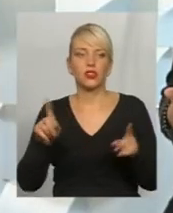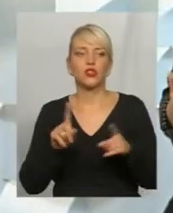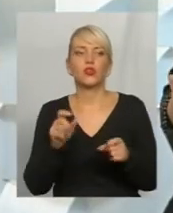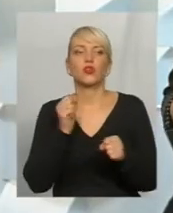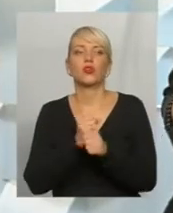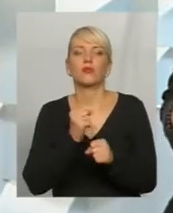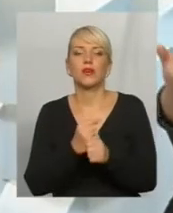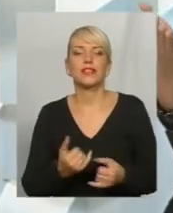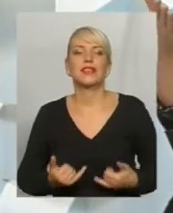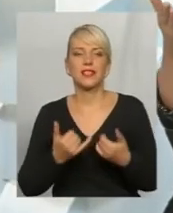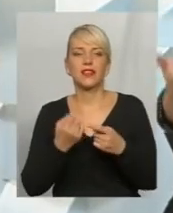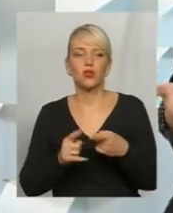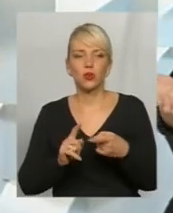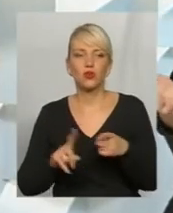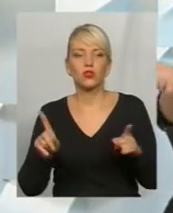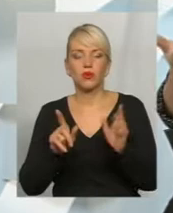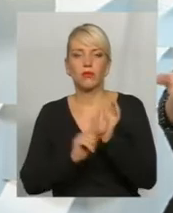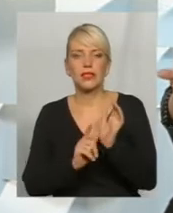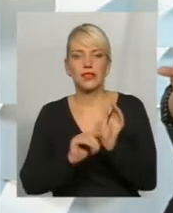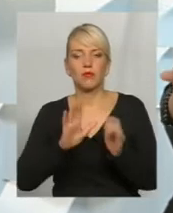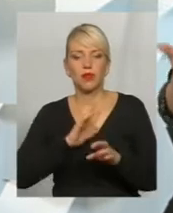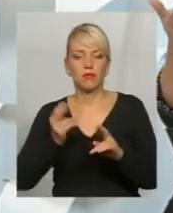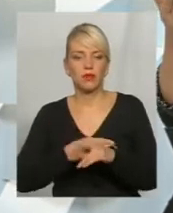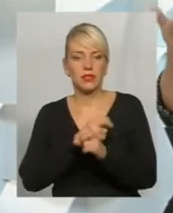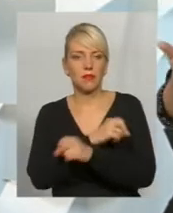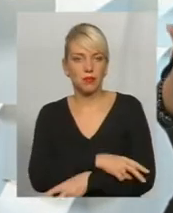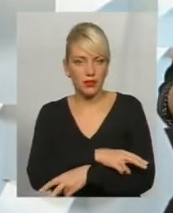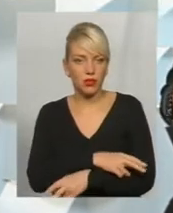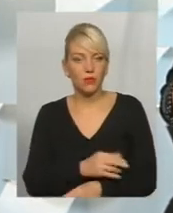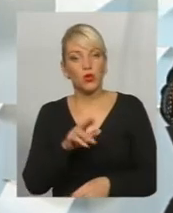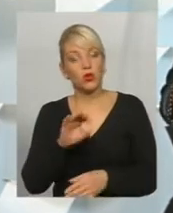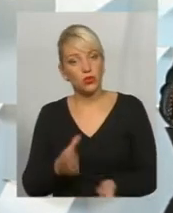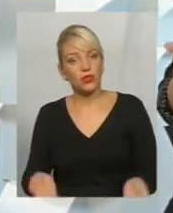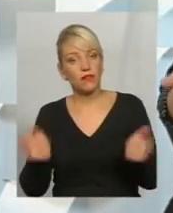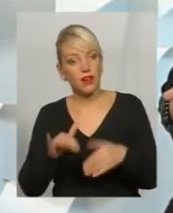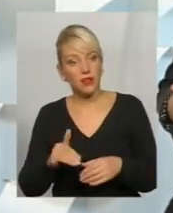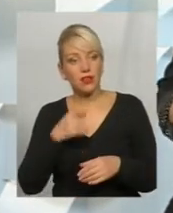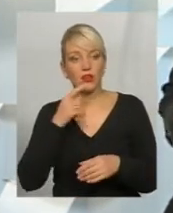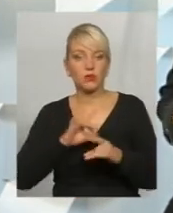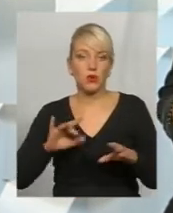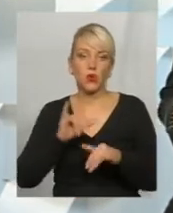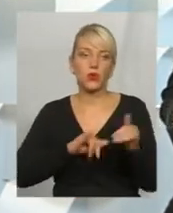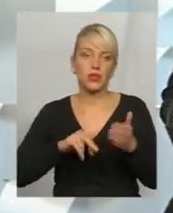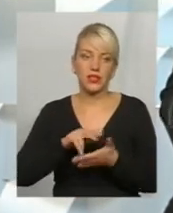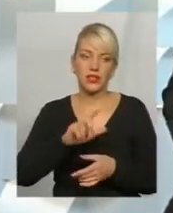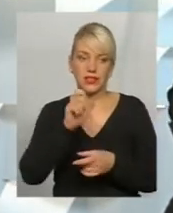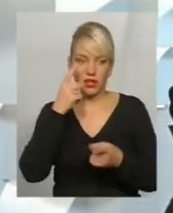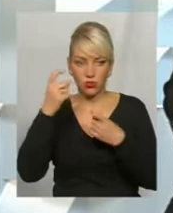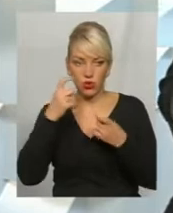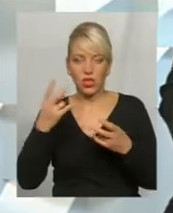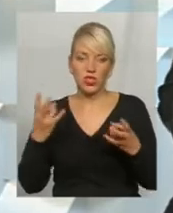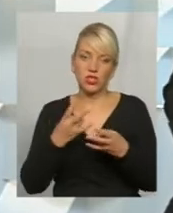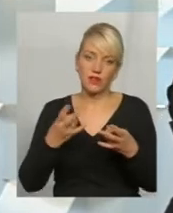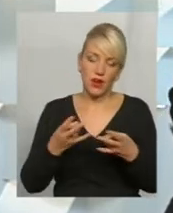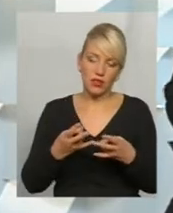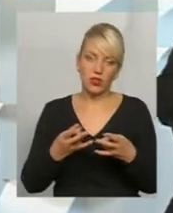робити для того, щоб пенсія була безбідною. То давайте все ж таки розповімо, куди йти за інформацією. Як визначити, чи варто